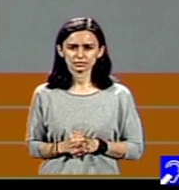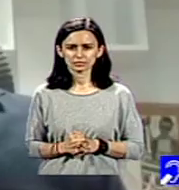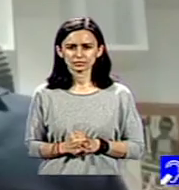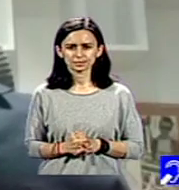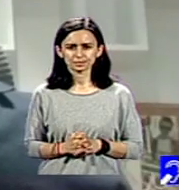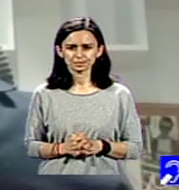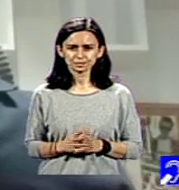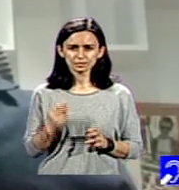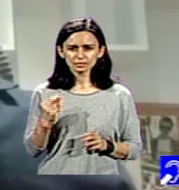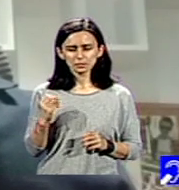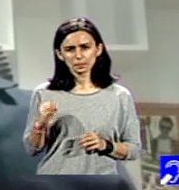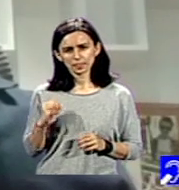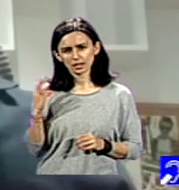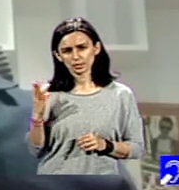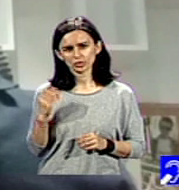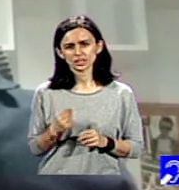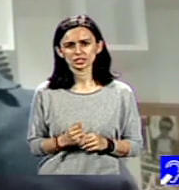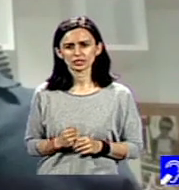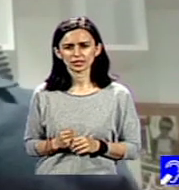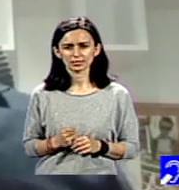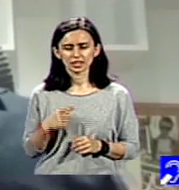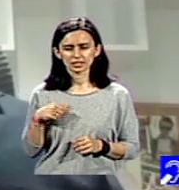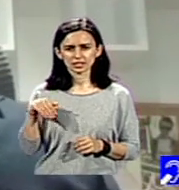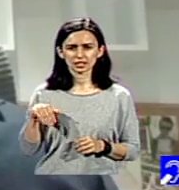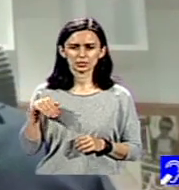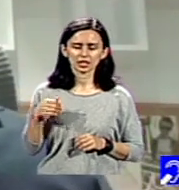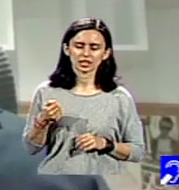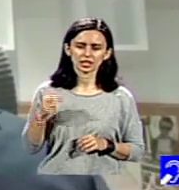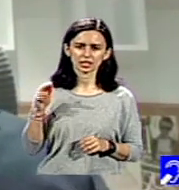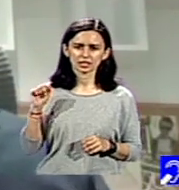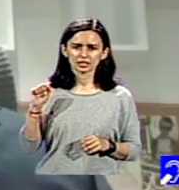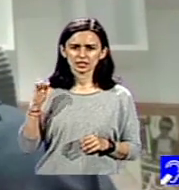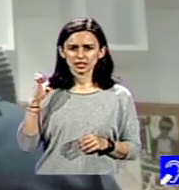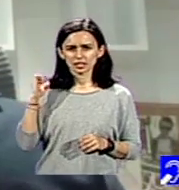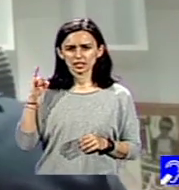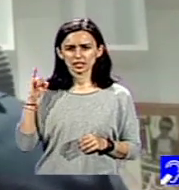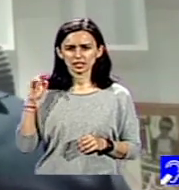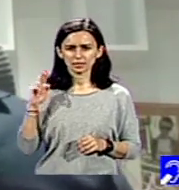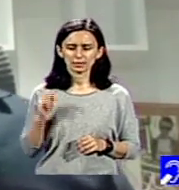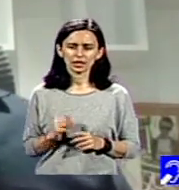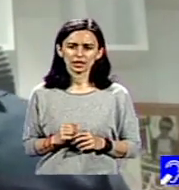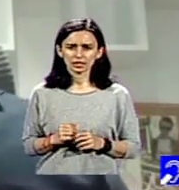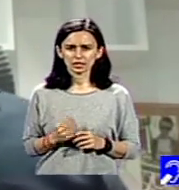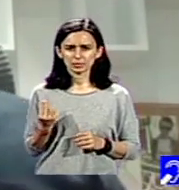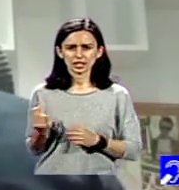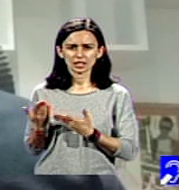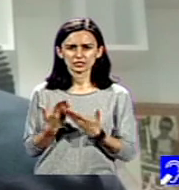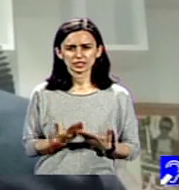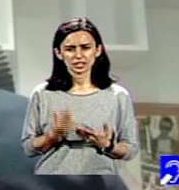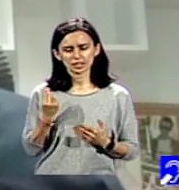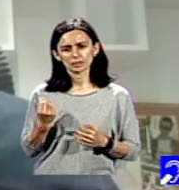Bună ziua doamnelor și domnilor, sunt Mihai Aserie. Bun găsit la rubrica